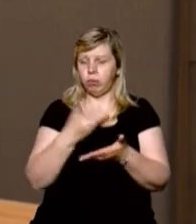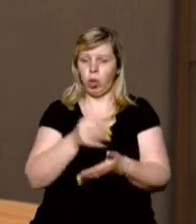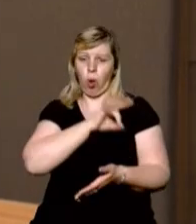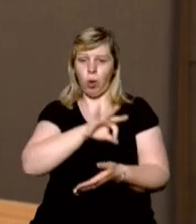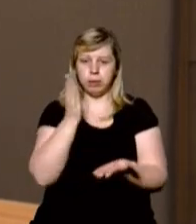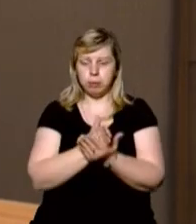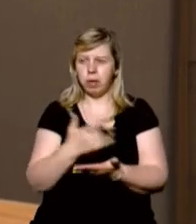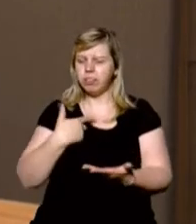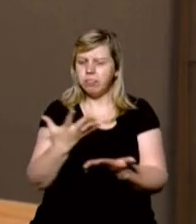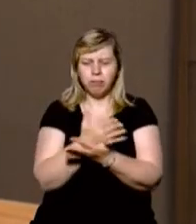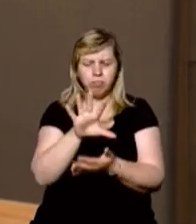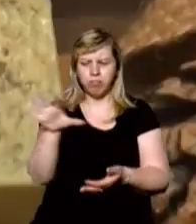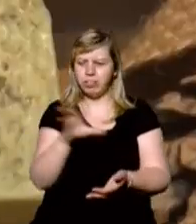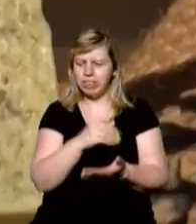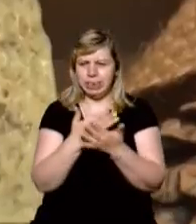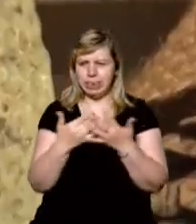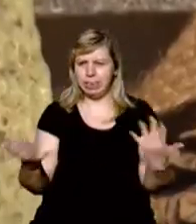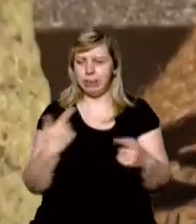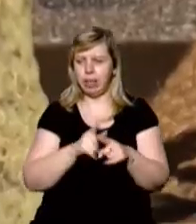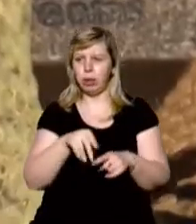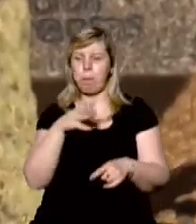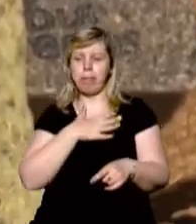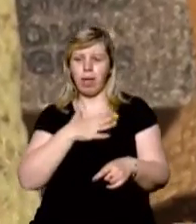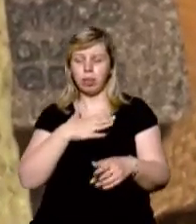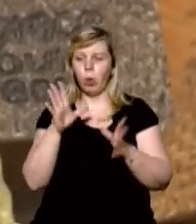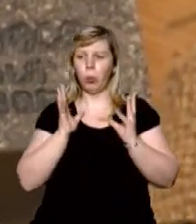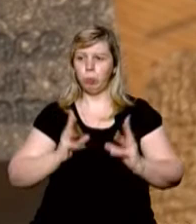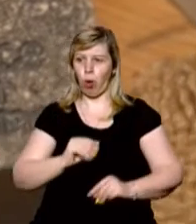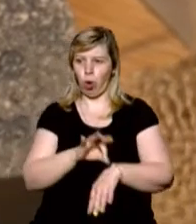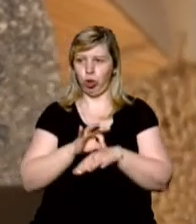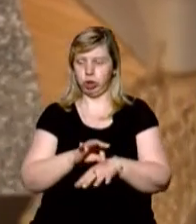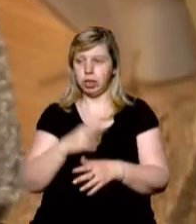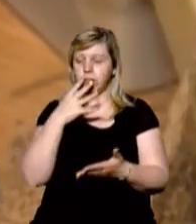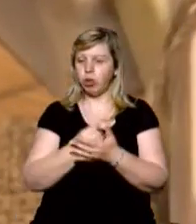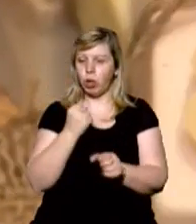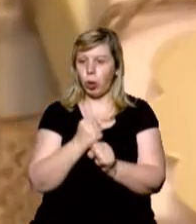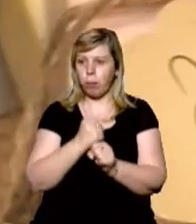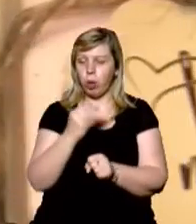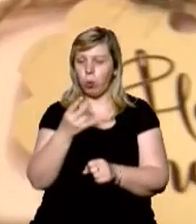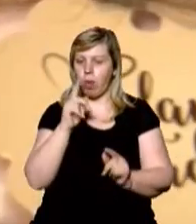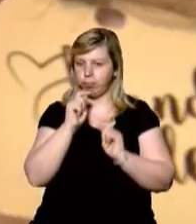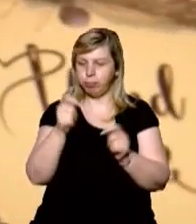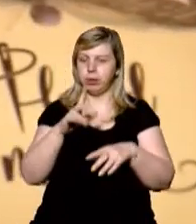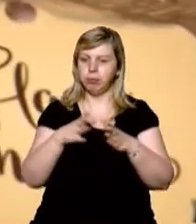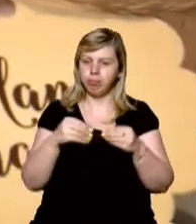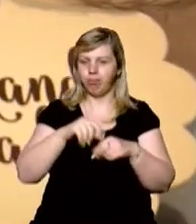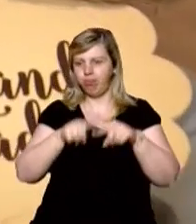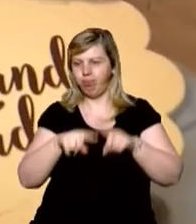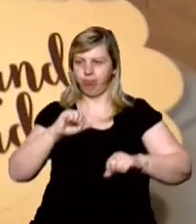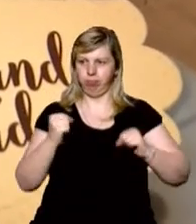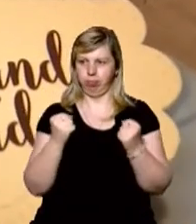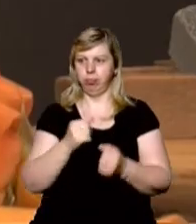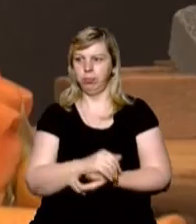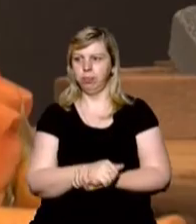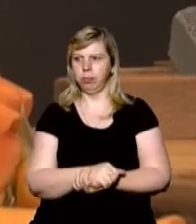користь має. Вони всі різні. Це в нас м'ятне, воно заспокоює шкіру. Свої роботи Юлія дарує рідним та близьким. Діана